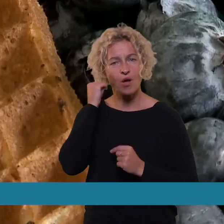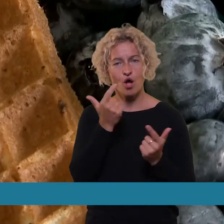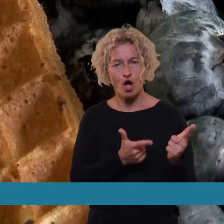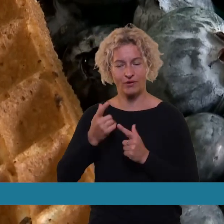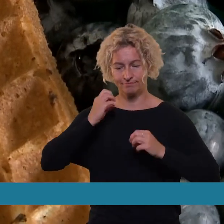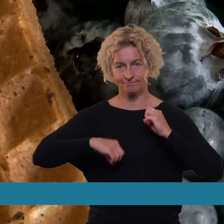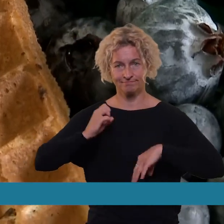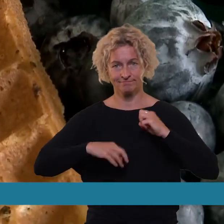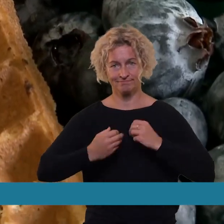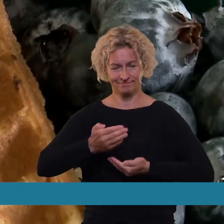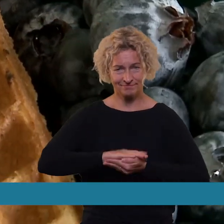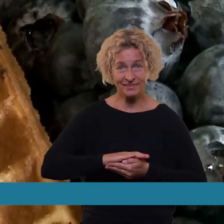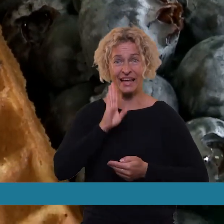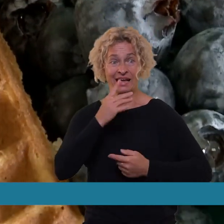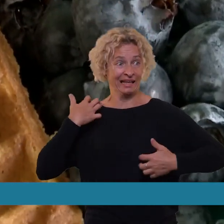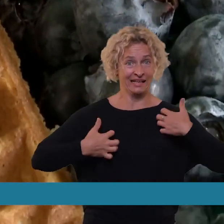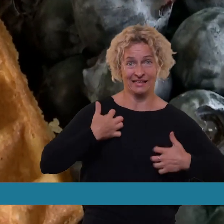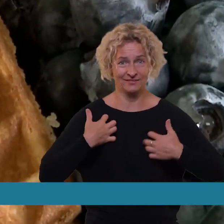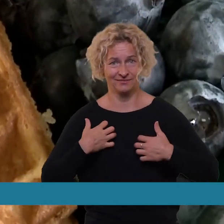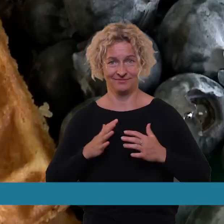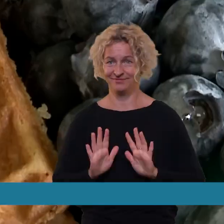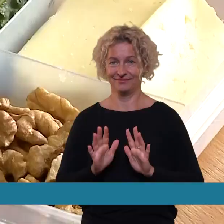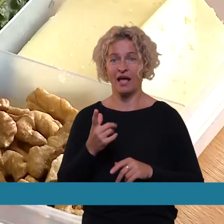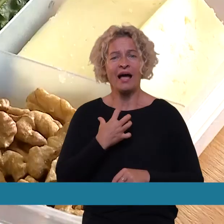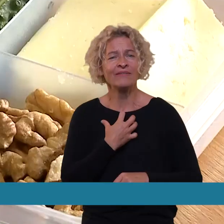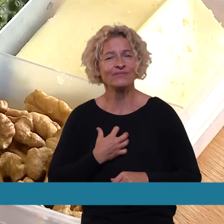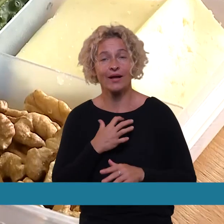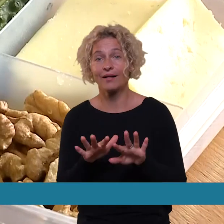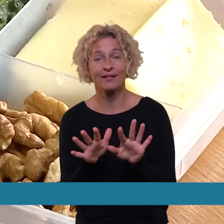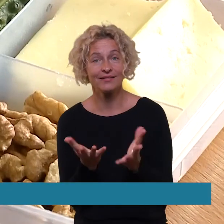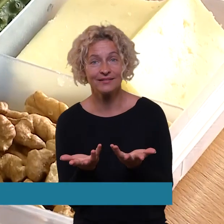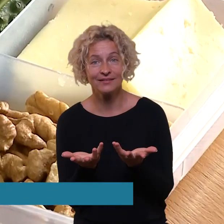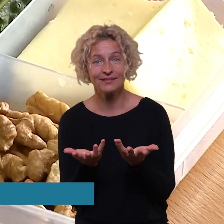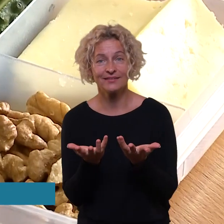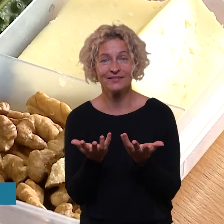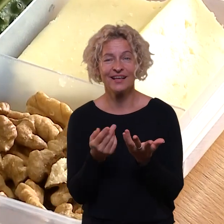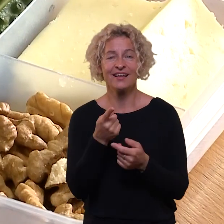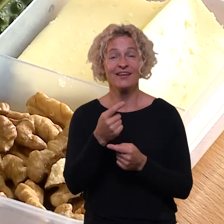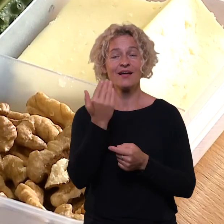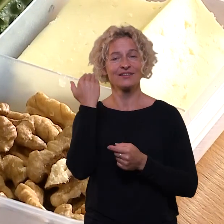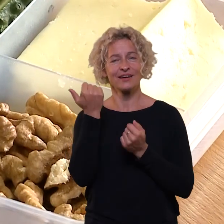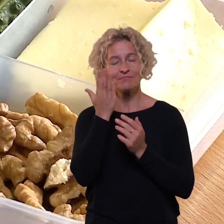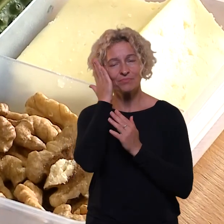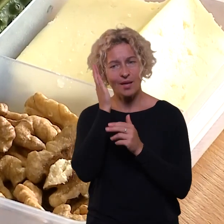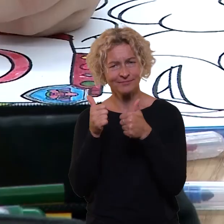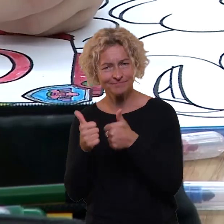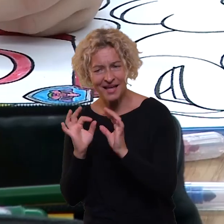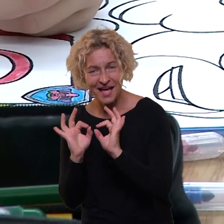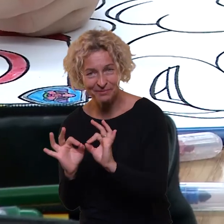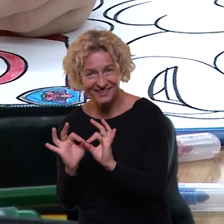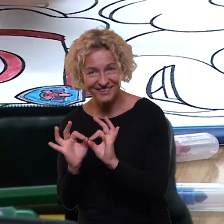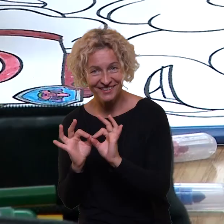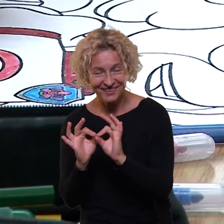kad ryte nebūtų sumuišties ar nereikalingo skubėjimo. Nuo pats svarbiausias dalykas, kurio maisto dėžutės tikrai netpirks,